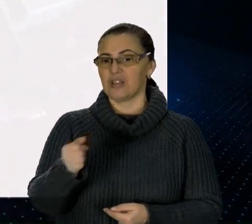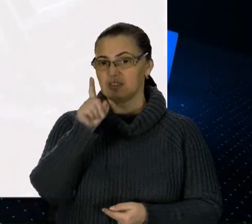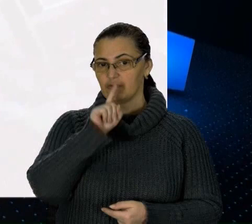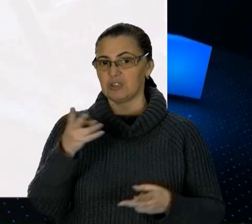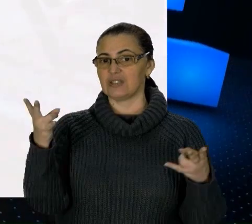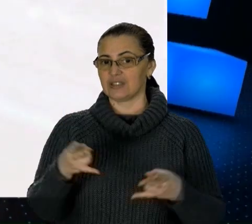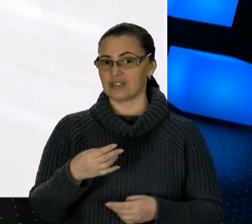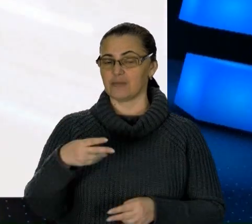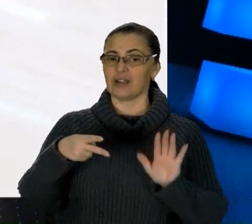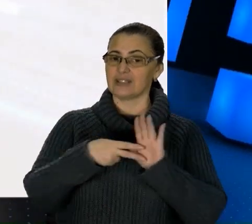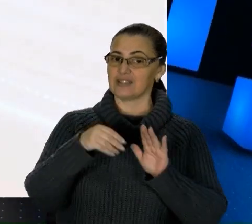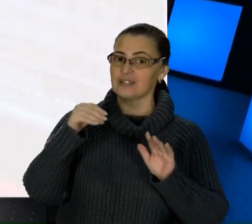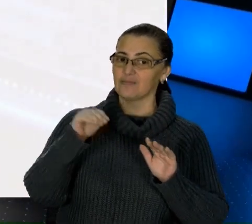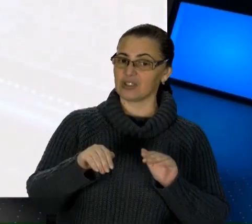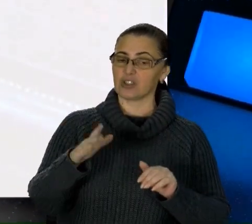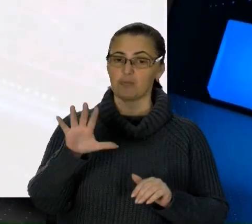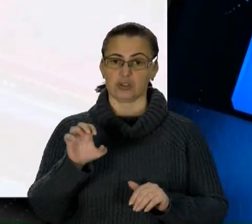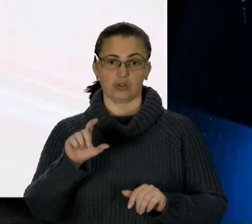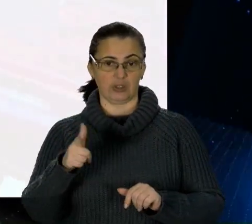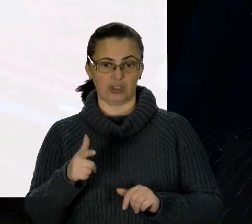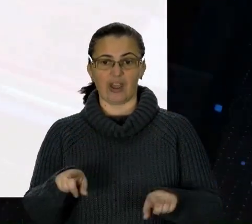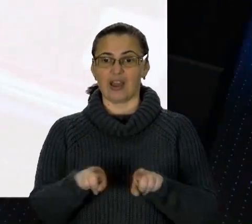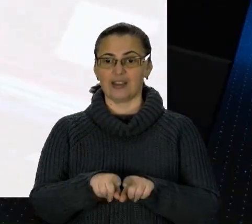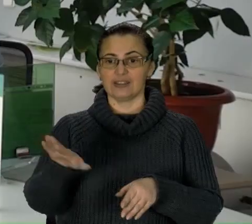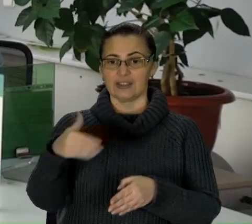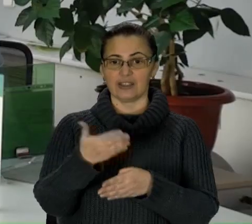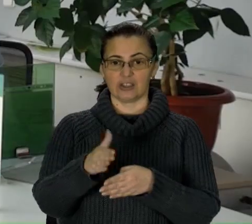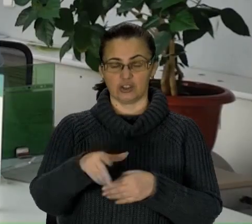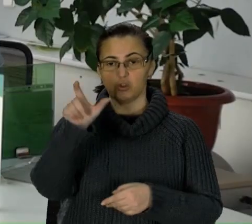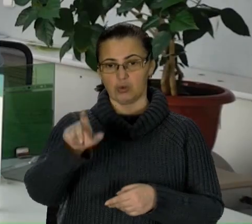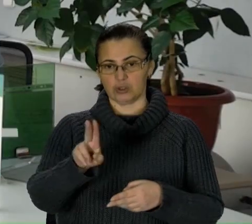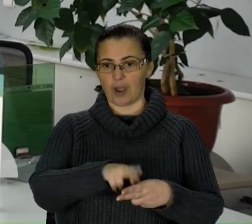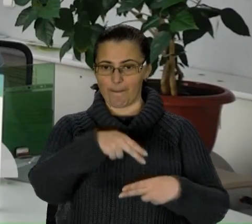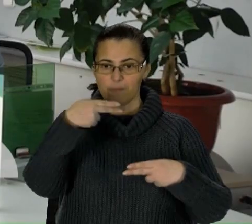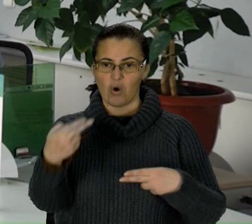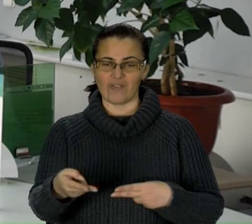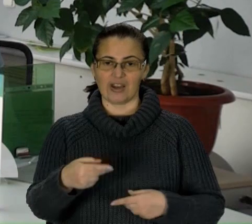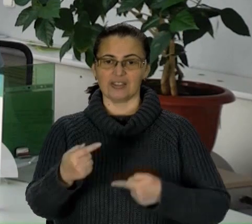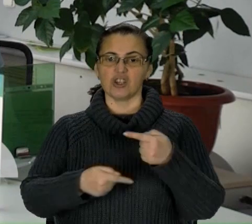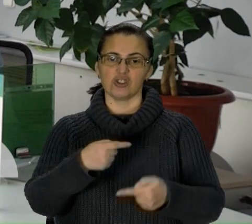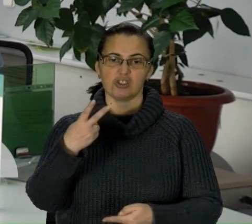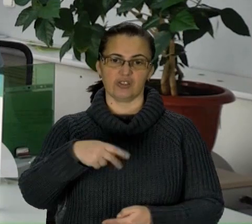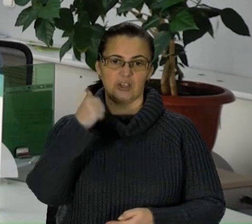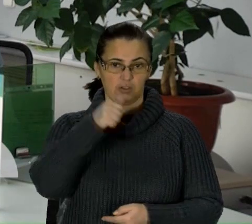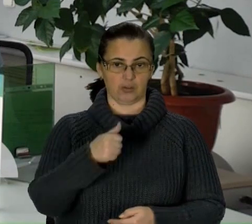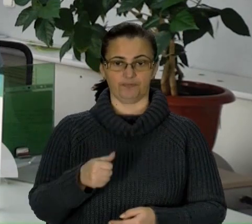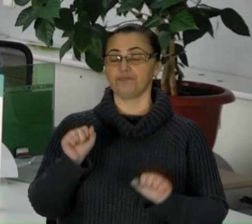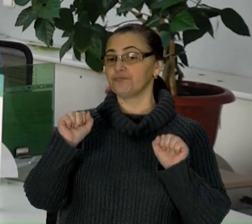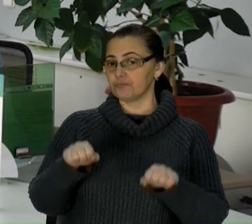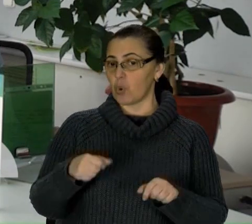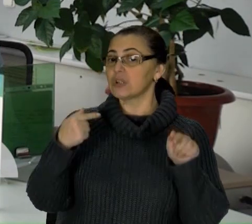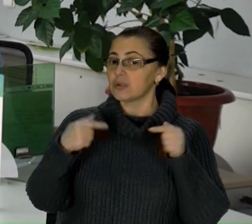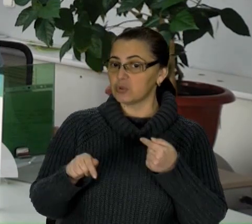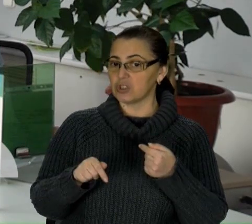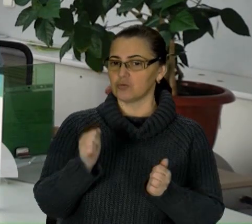500 гривень. Такий кредит людина погасить за 20 років. Є другий варіант. Людина може кожен місяць платити по 10 тисяч гривень.